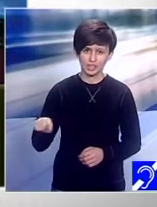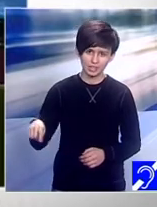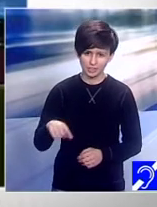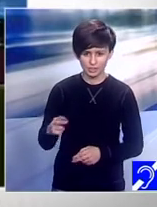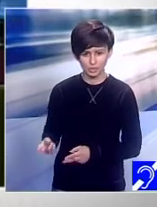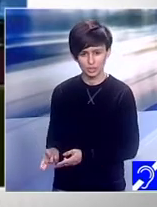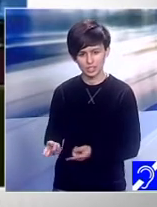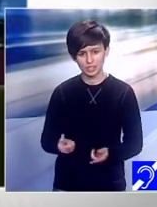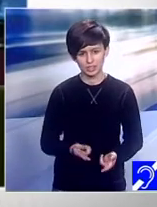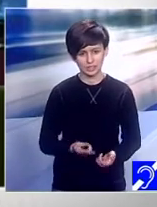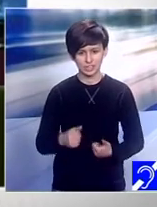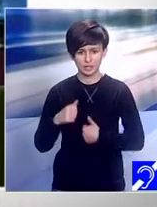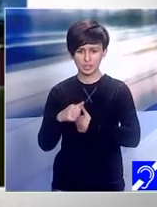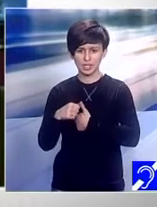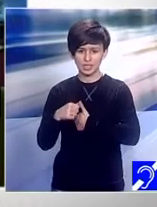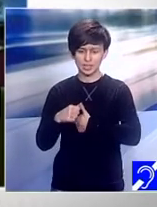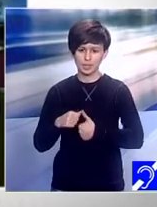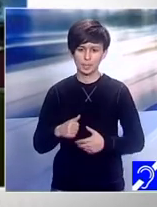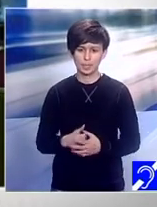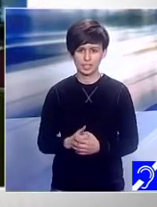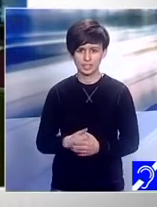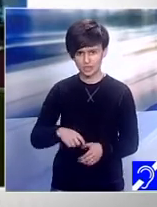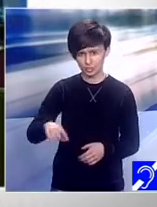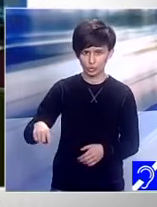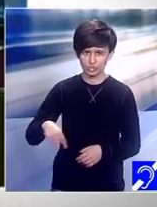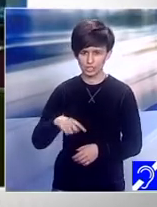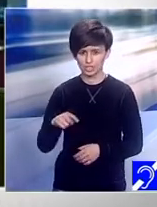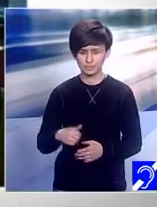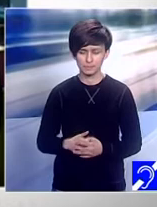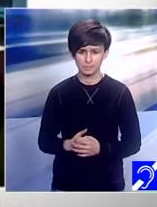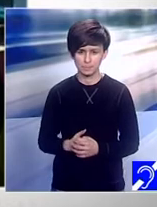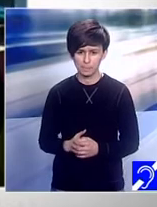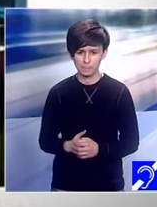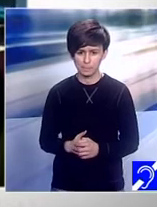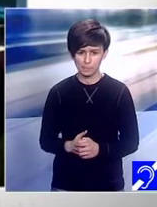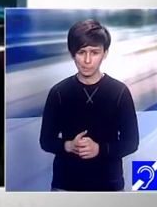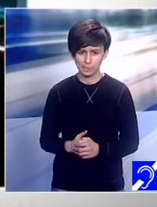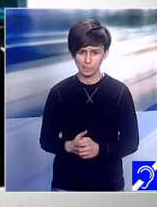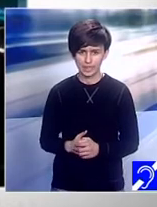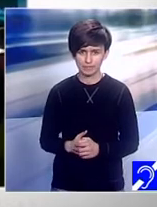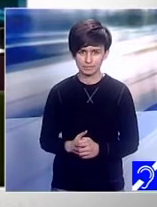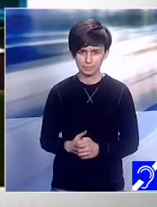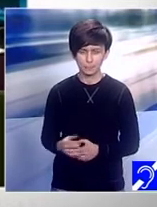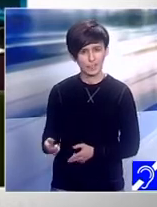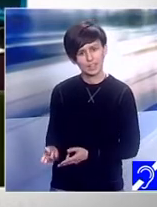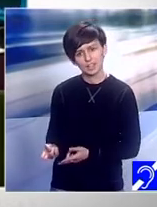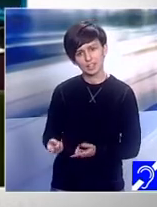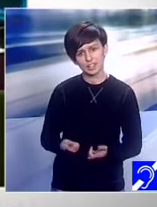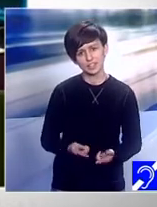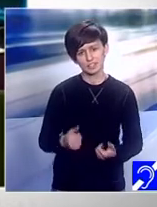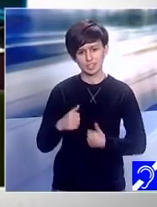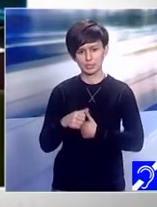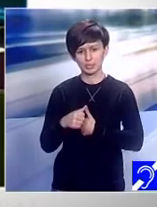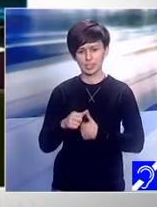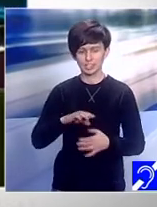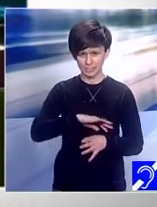pe prietenii noștri de la Ezeanul 4 pe prietenii de familie de obicei cum